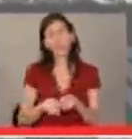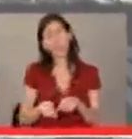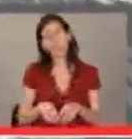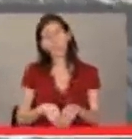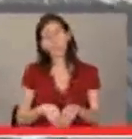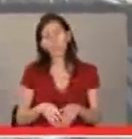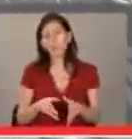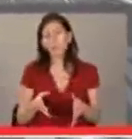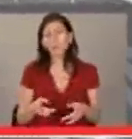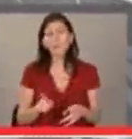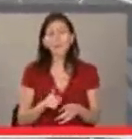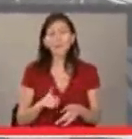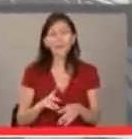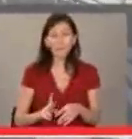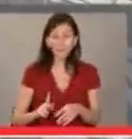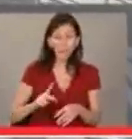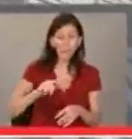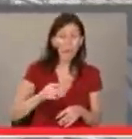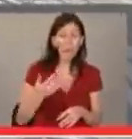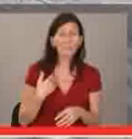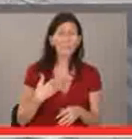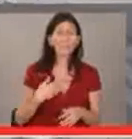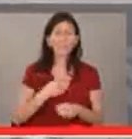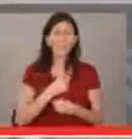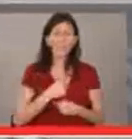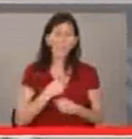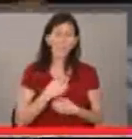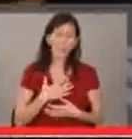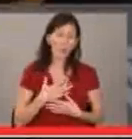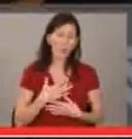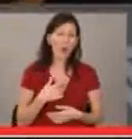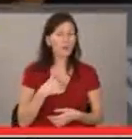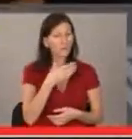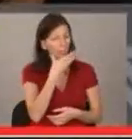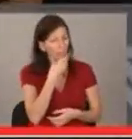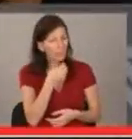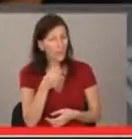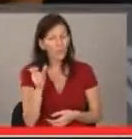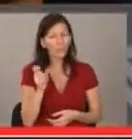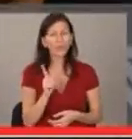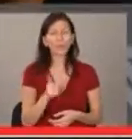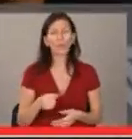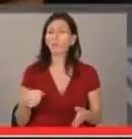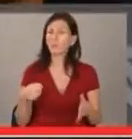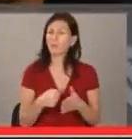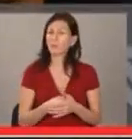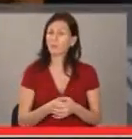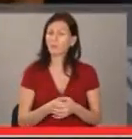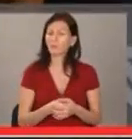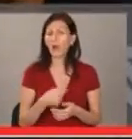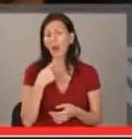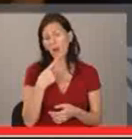приятелите си. Та дори един малко по-голям тротуарът ще бъде препятствие за мен. Аз познавах му, чето което ме блъсна.